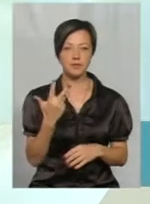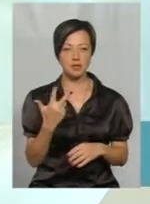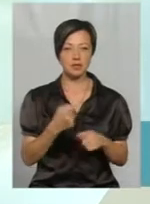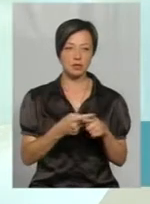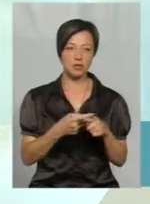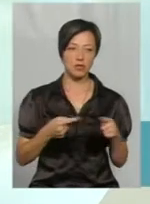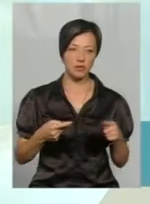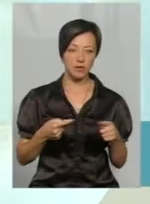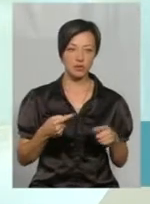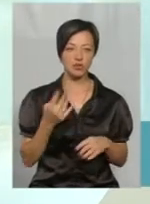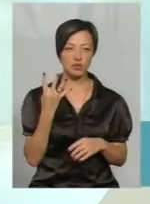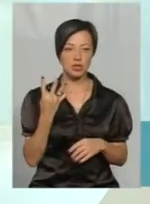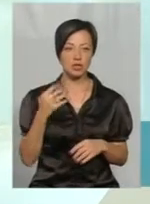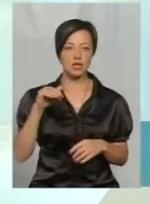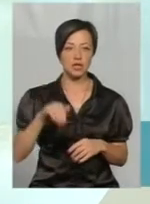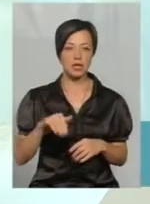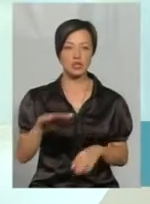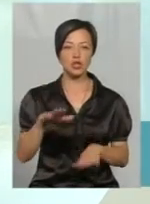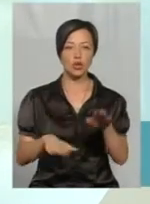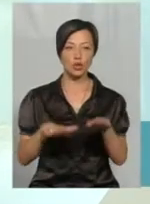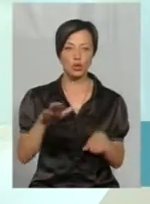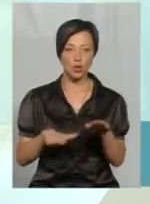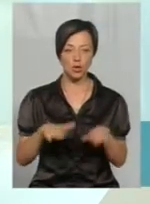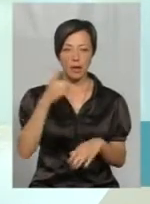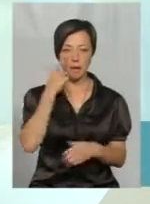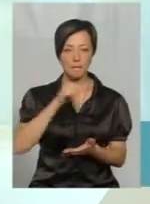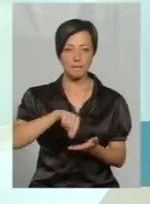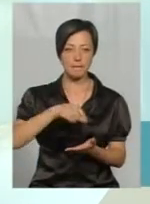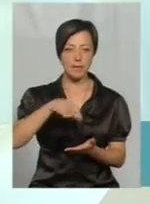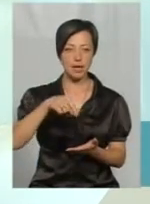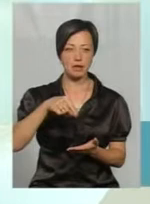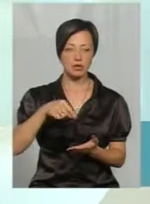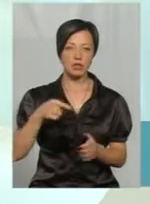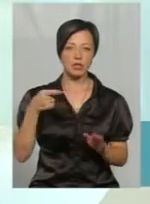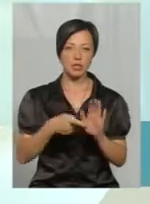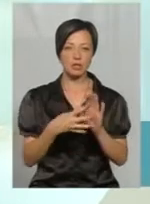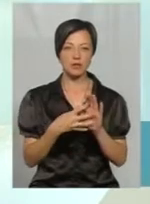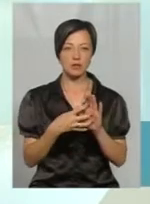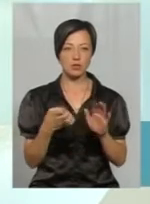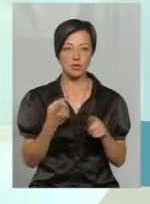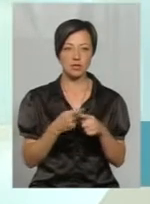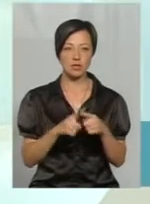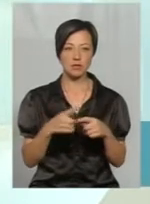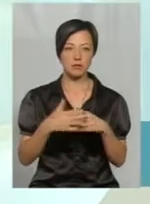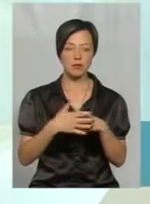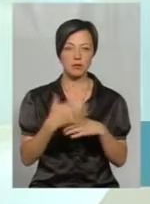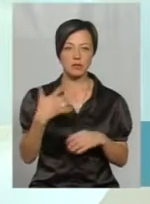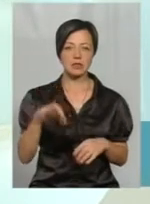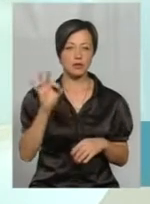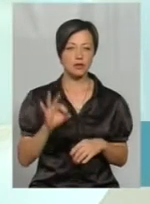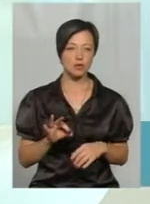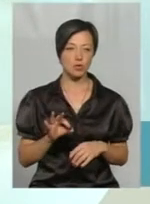-4 тисячі тонн меду, тобто 1900, це складає 50%